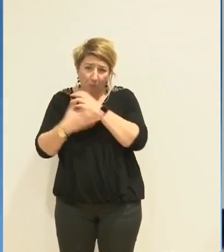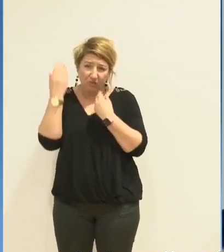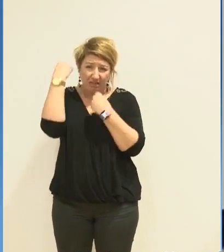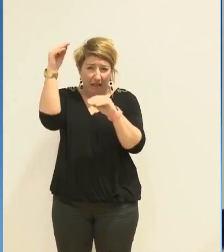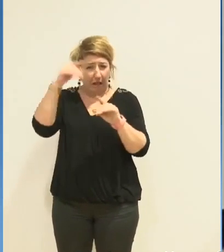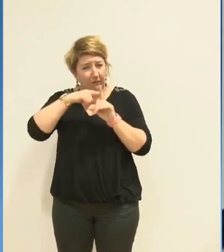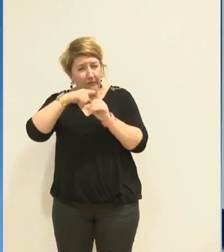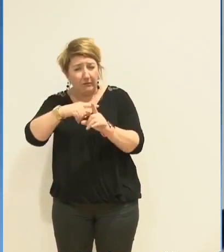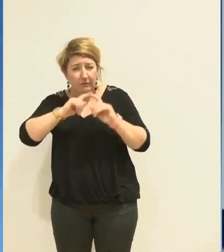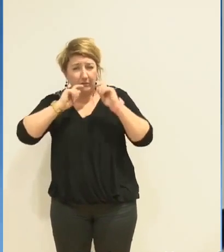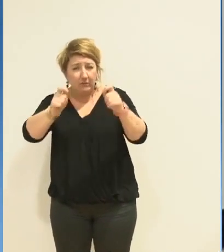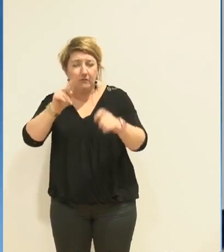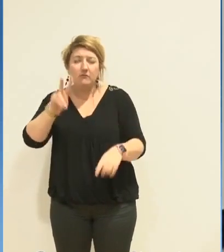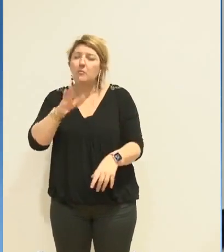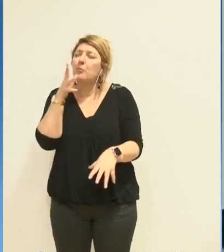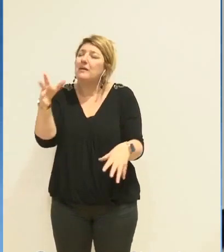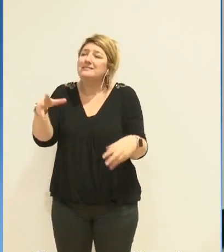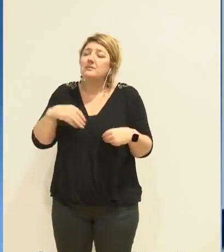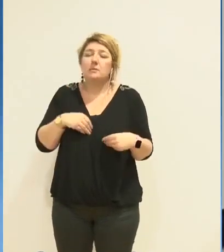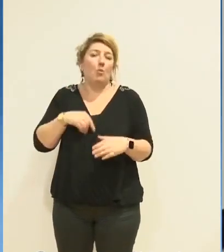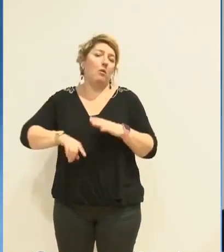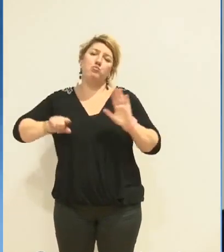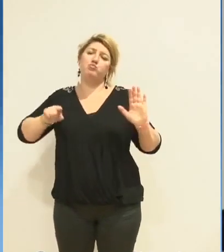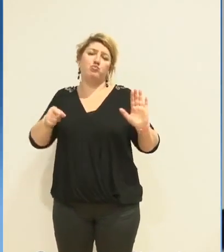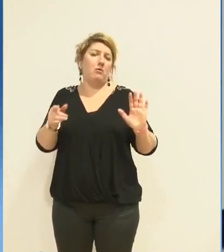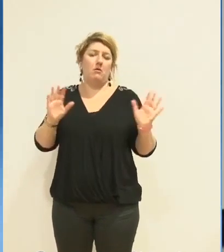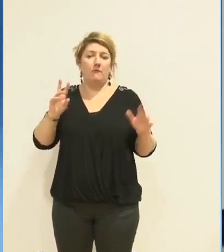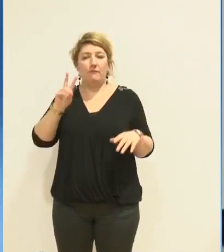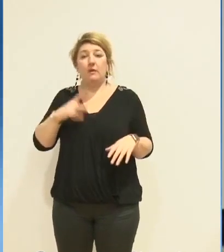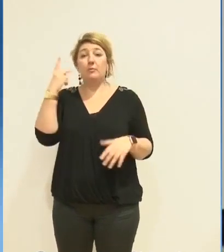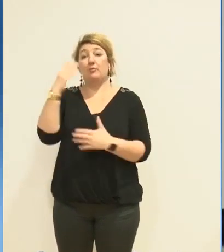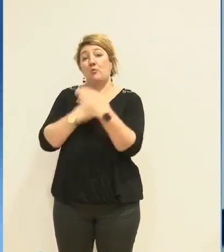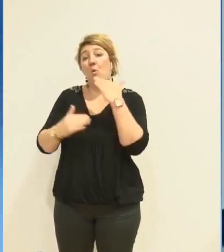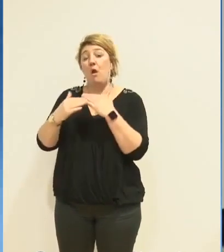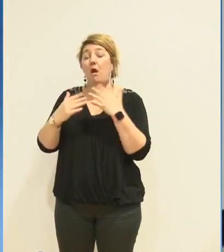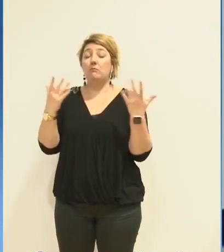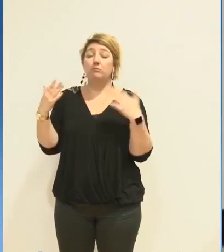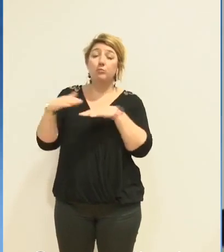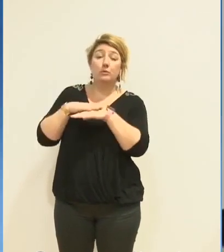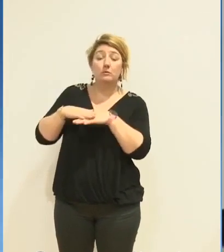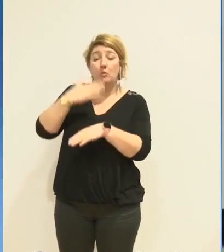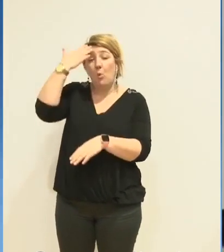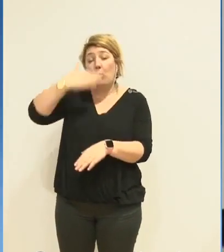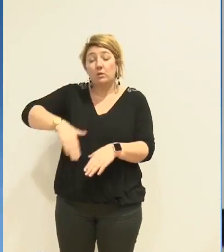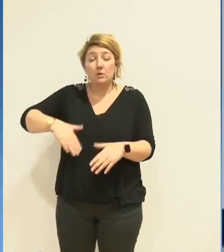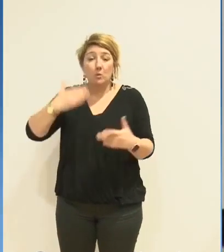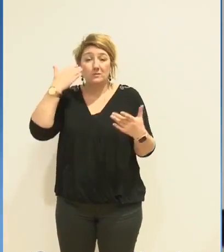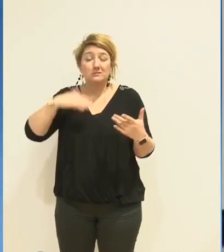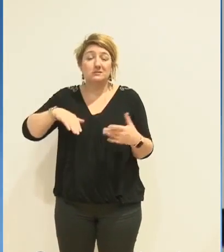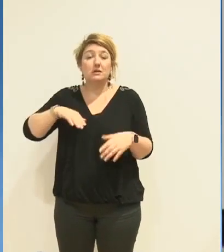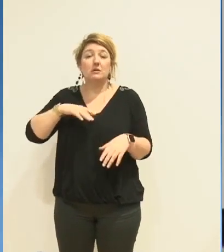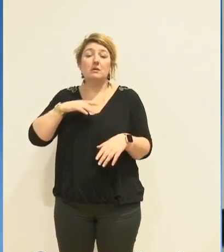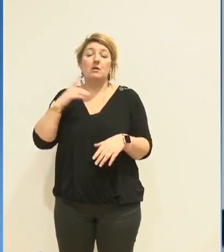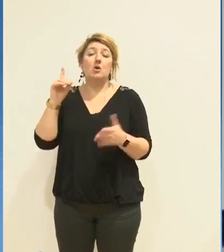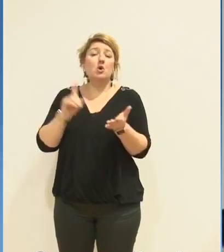'est quand même inadmissible. Je ne dirai pas plus loin. Donc on connaît votre programme, on sait ce que c'est, l'interdiction du droit du sol, enfin bon, les